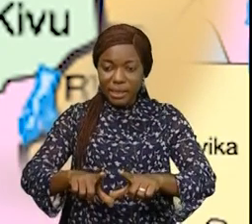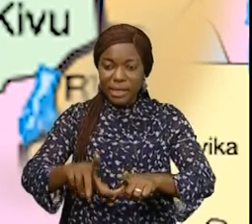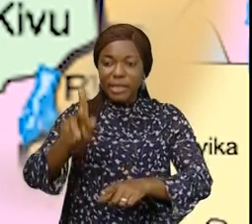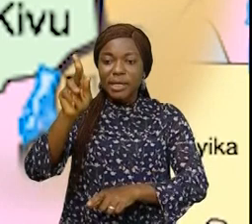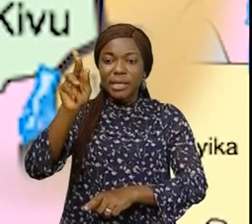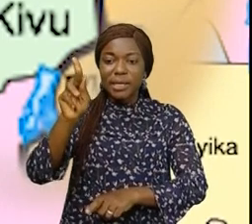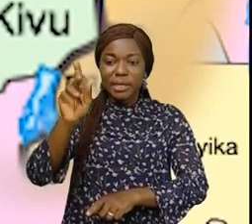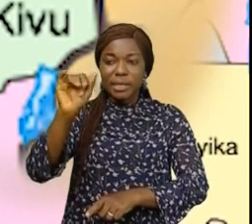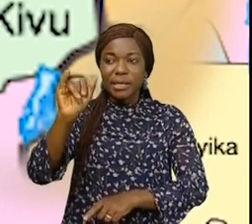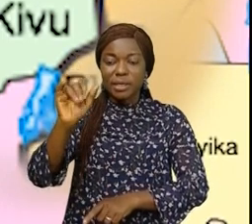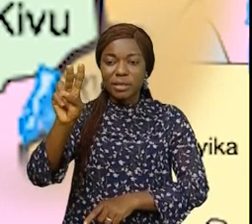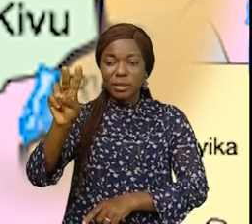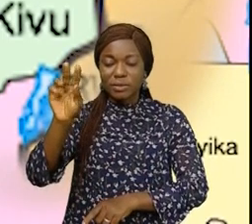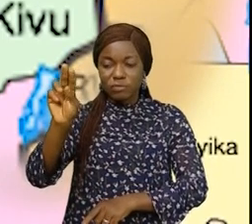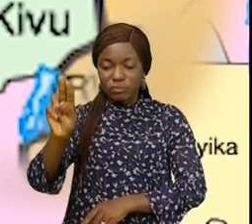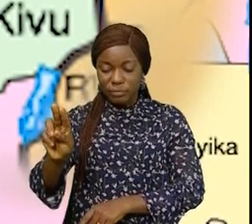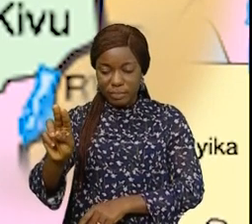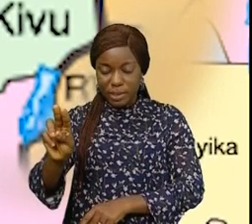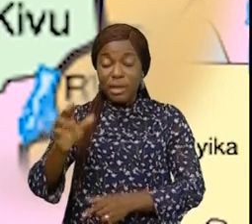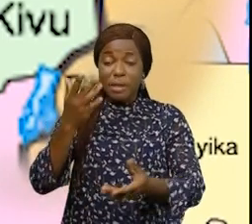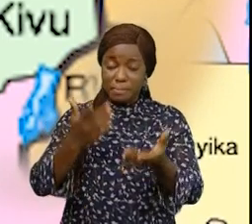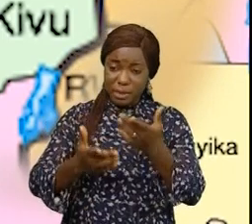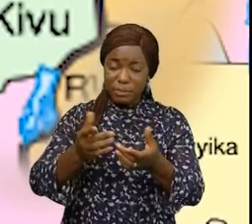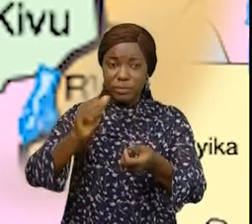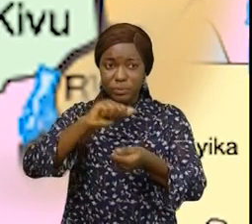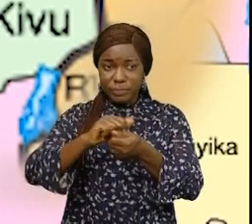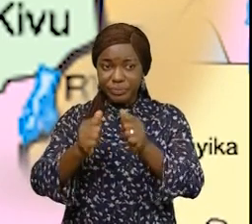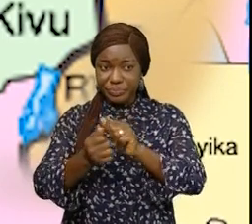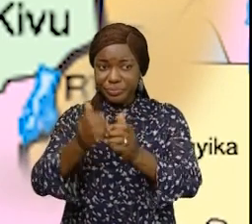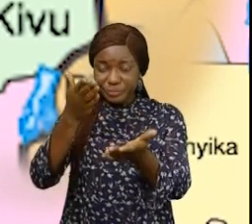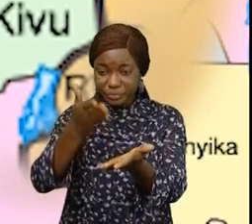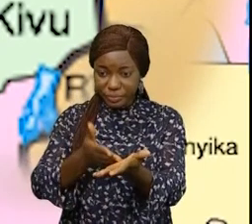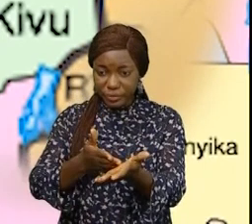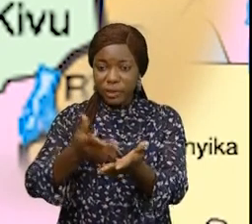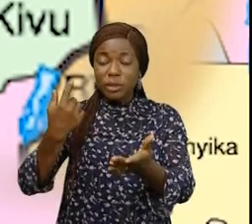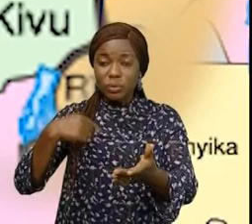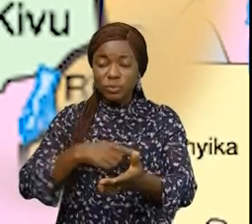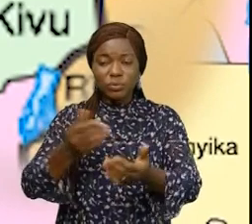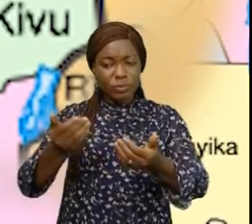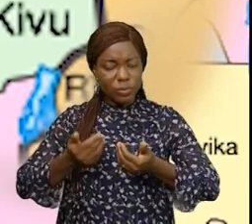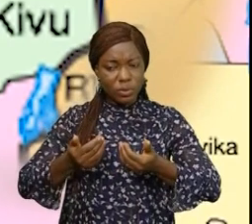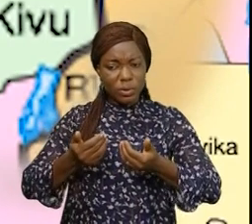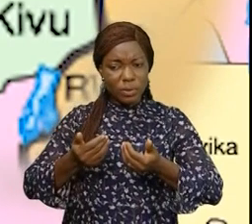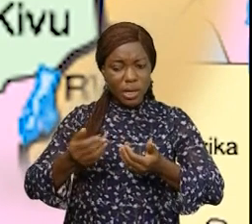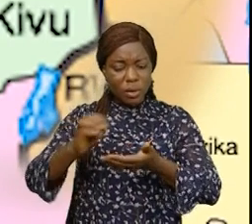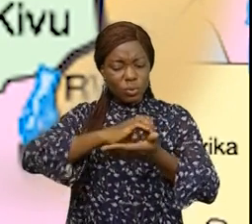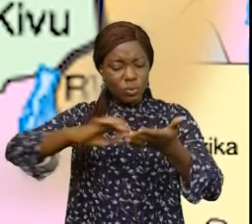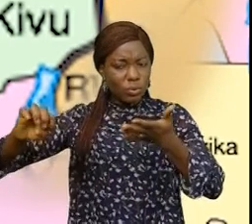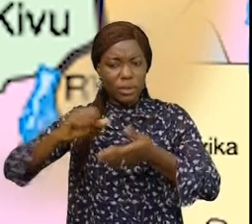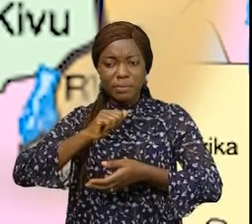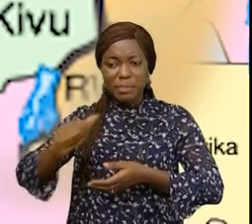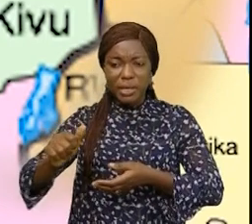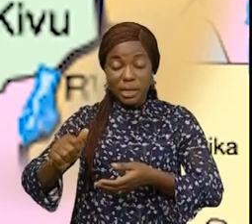Compte tenu de ces observations scientifiques, on ne peut actuellement pas exclure une